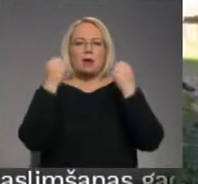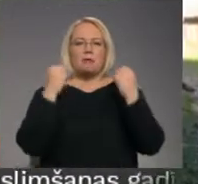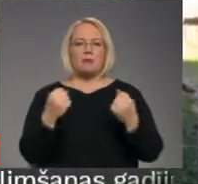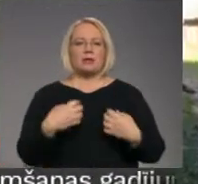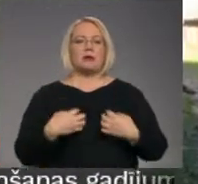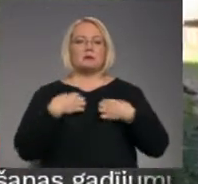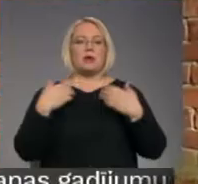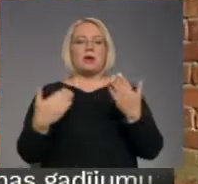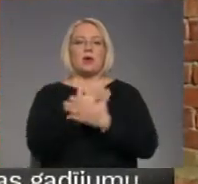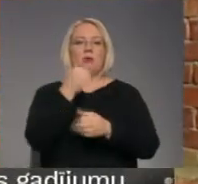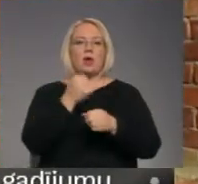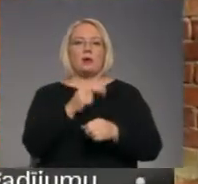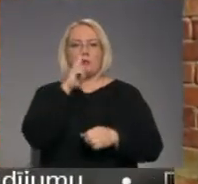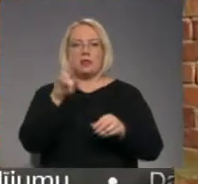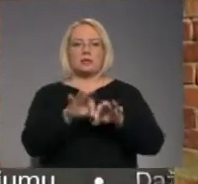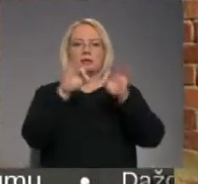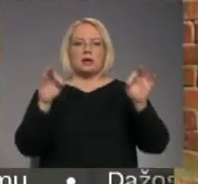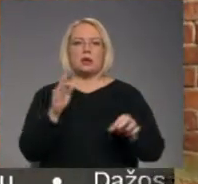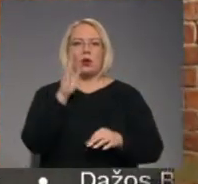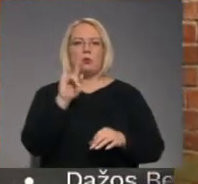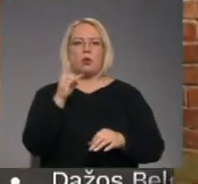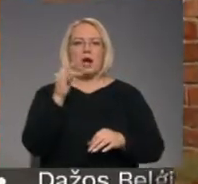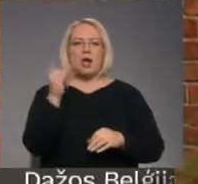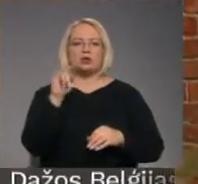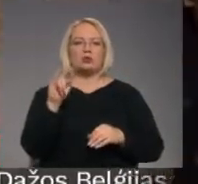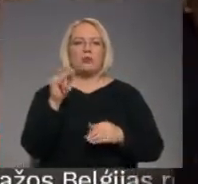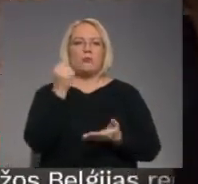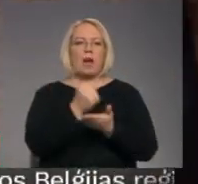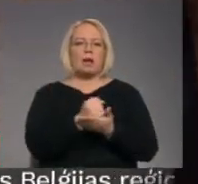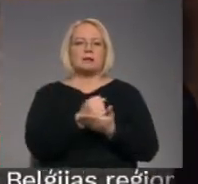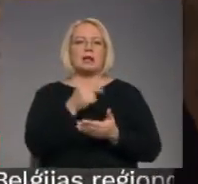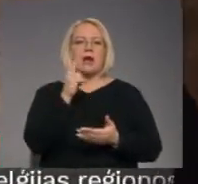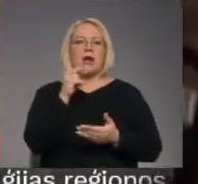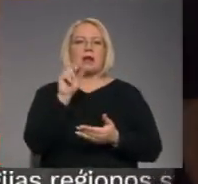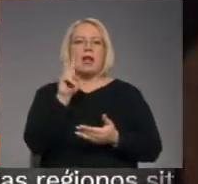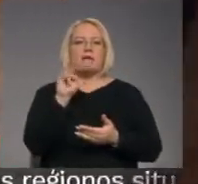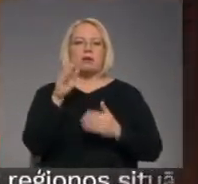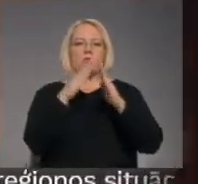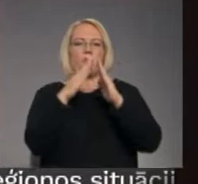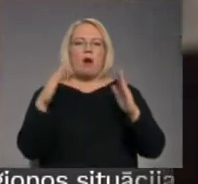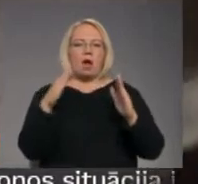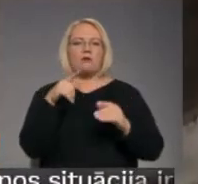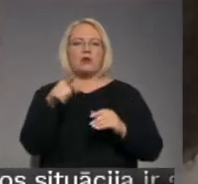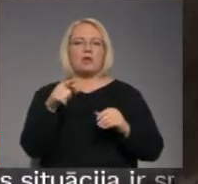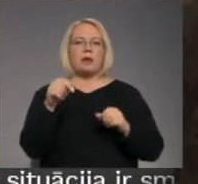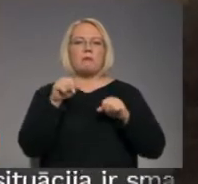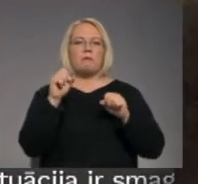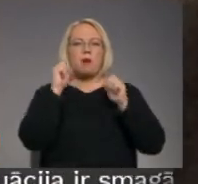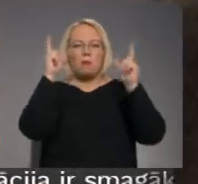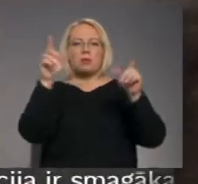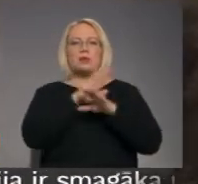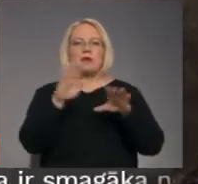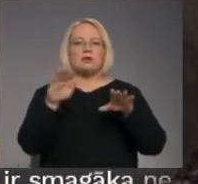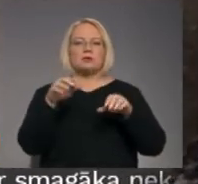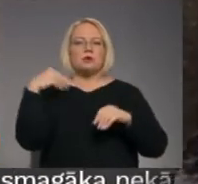izbīli jaunā darba nedēļa iesākās Bukaišu pagasta kļaviņu māju iedzīvotājiem, kur šorīt pamodās nevis no modinātāju zvanu, bet gan